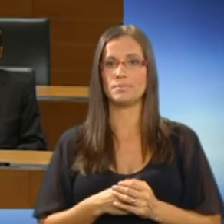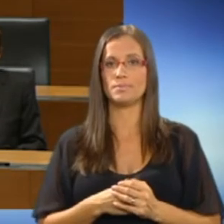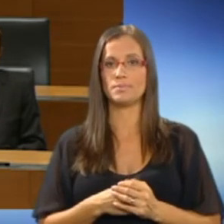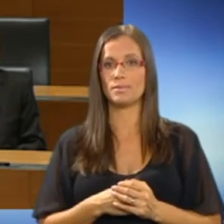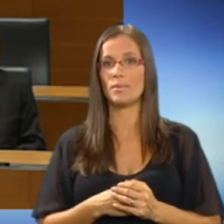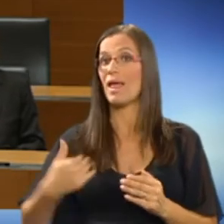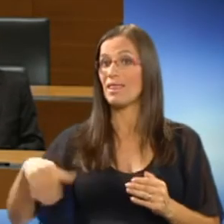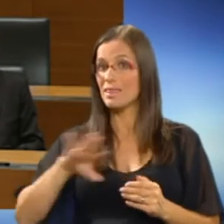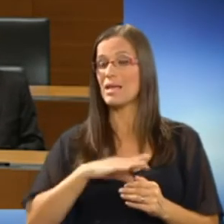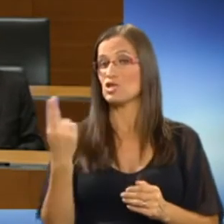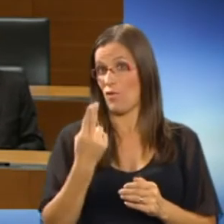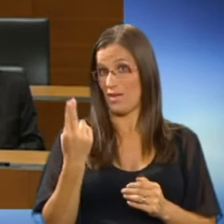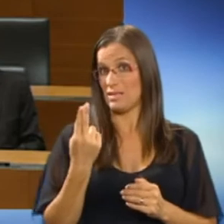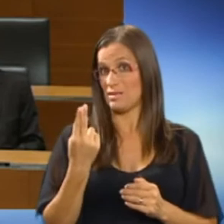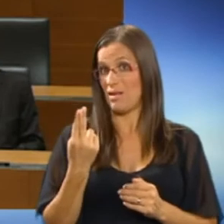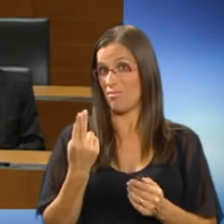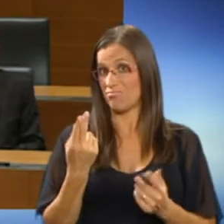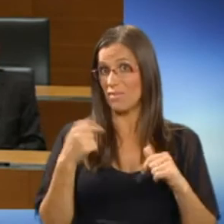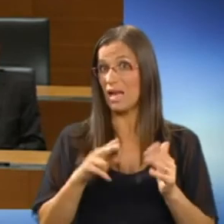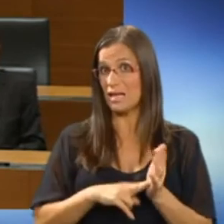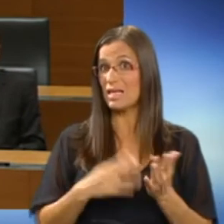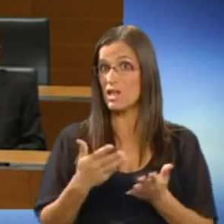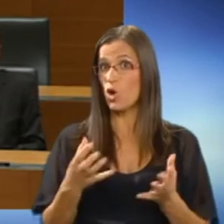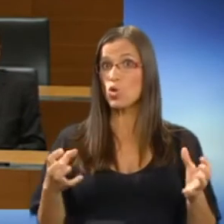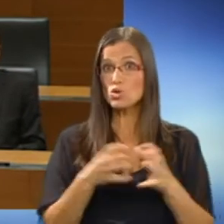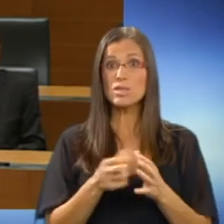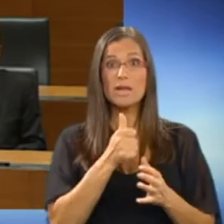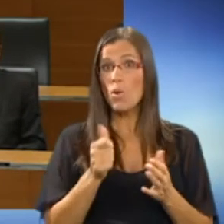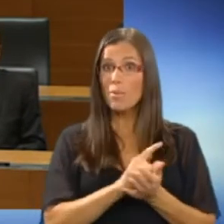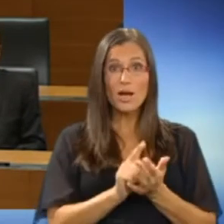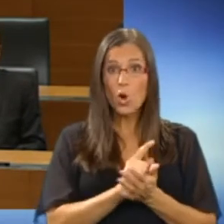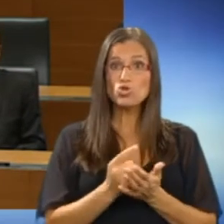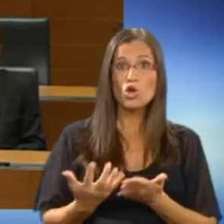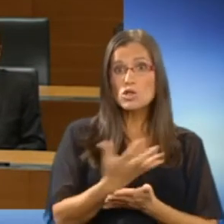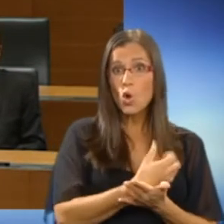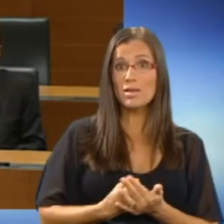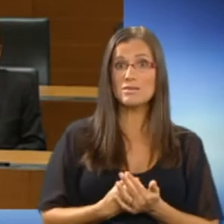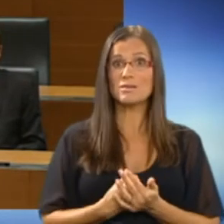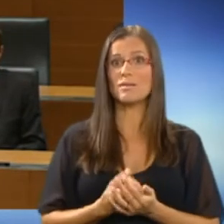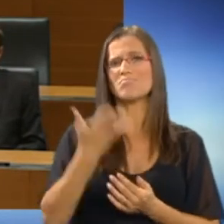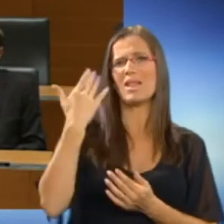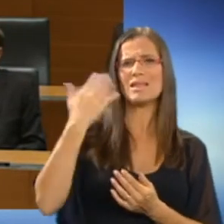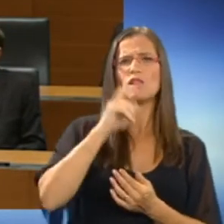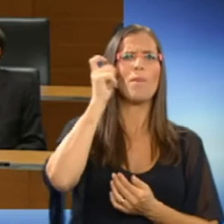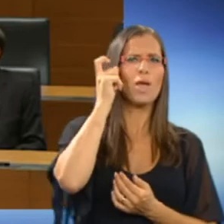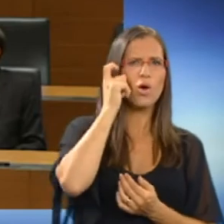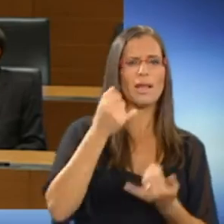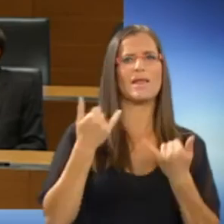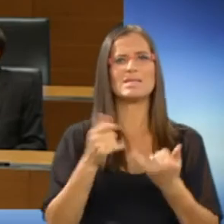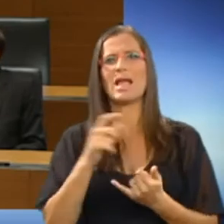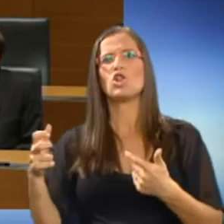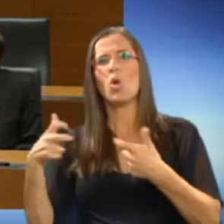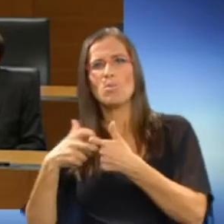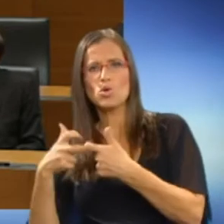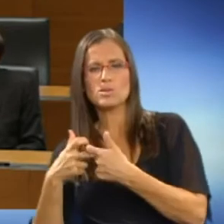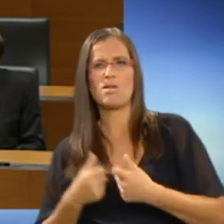Nas Slovence res lahko združuje le oportunizem. Nekdaj do Belgrada, danes do